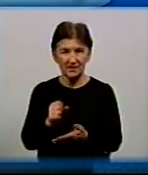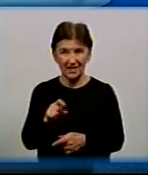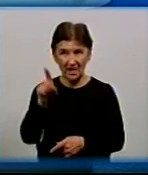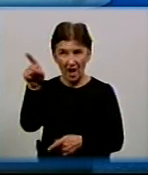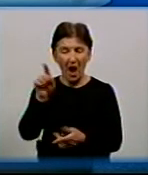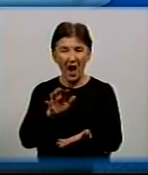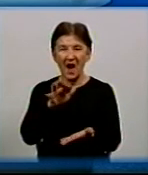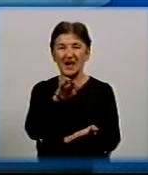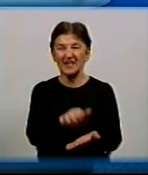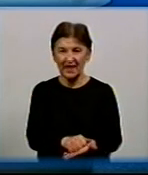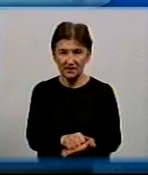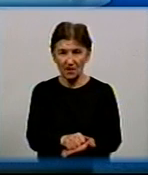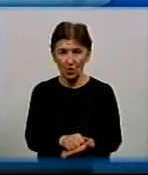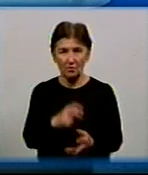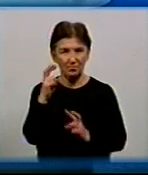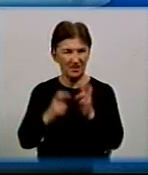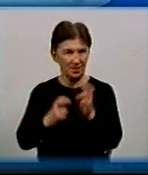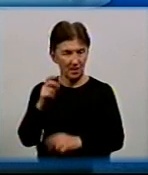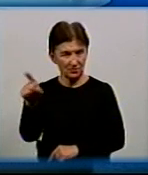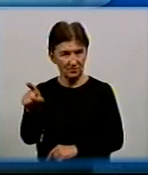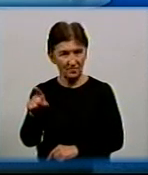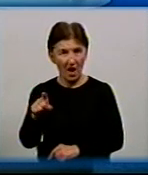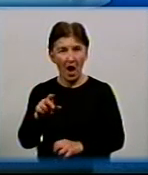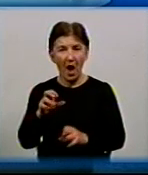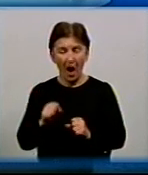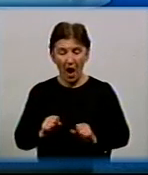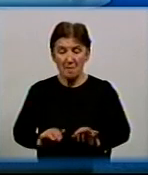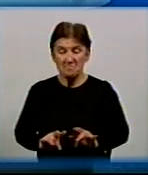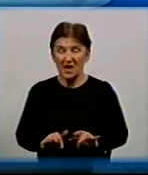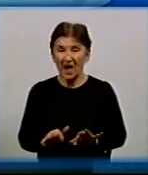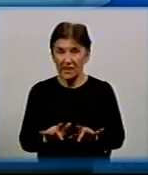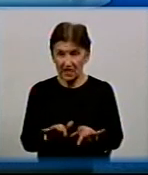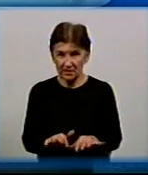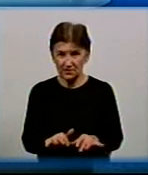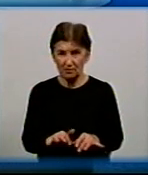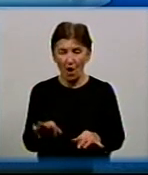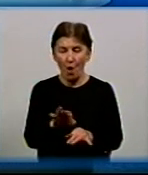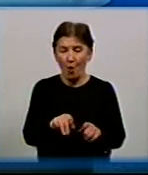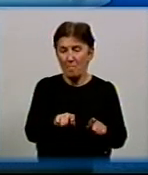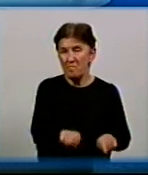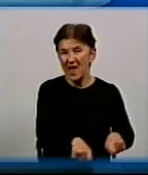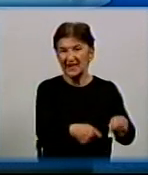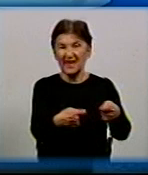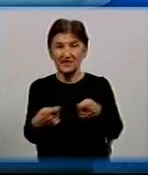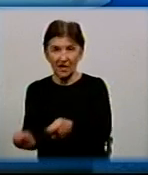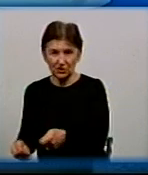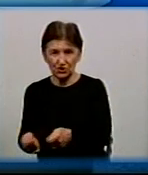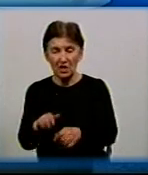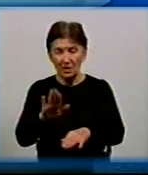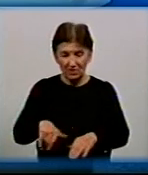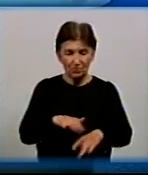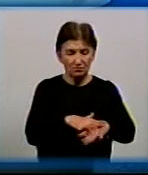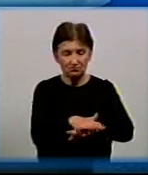підприємство до кінця опалювального періоду. А вже механізм, який є, алгоритм передбачений про передачу, він вже прорахує,